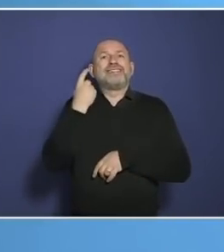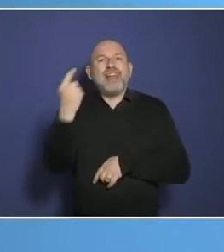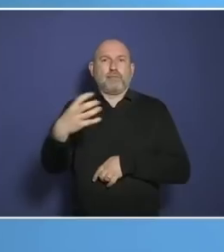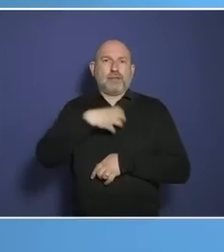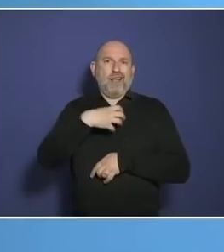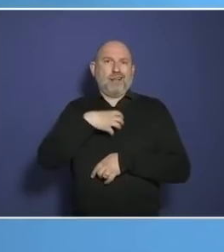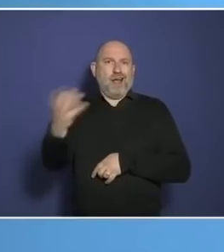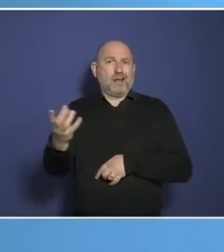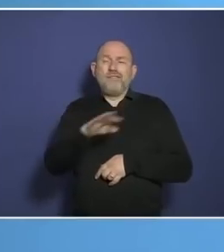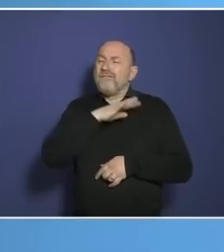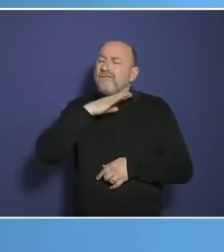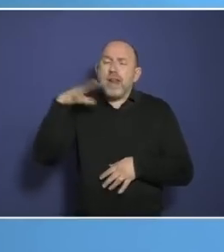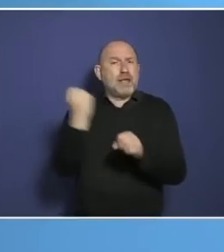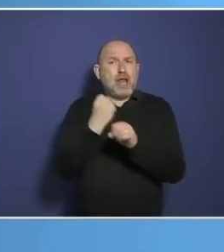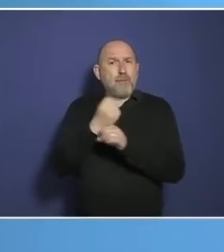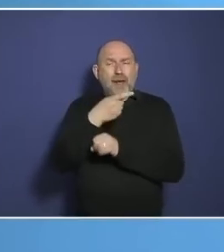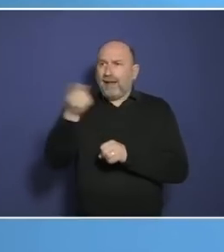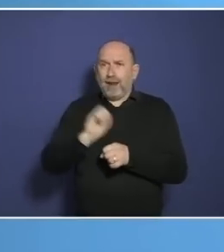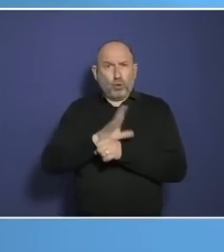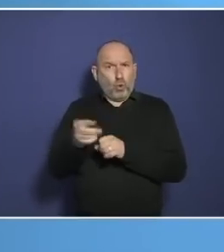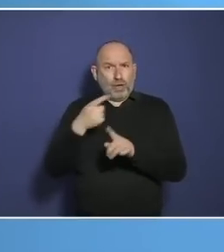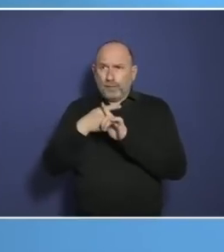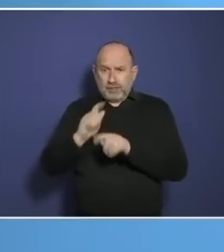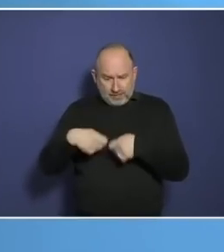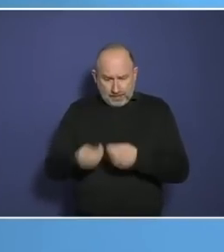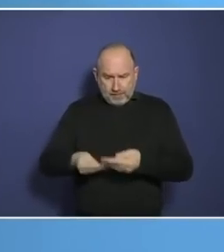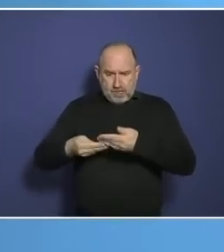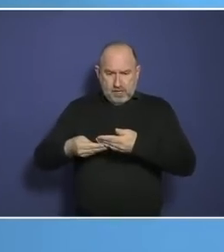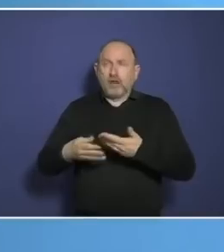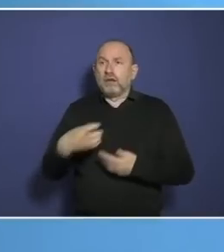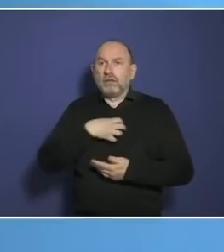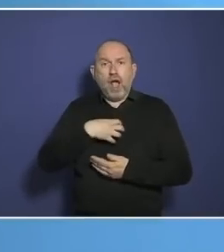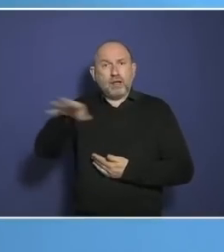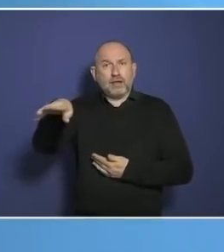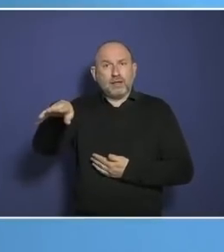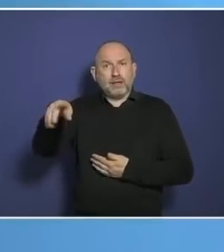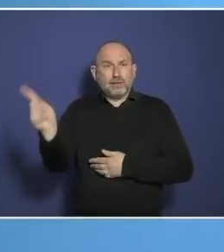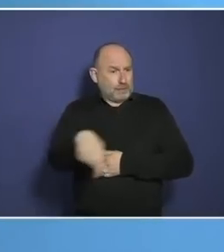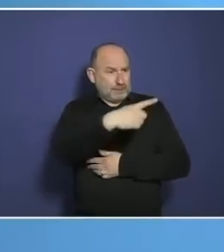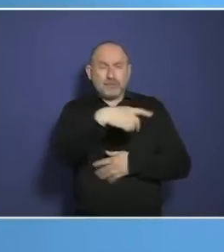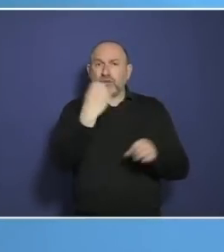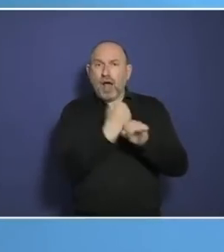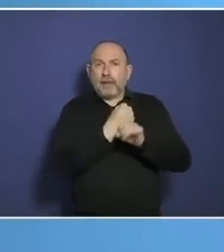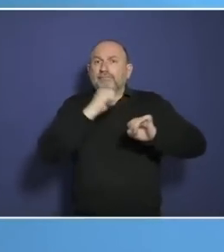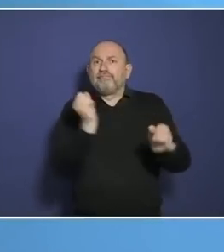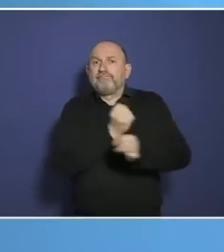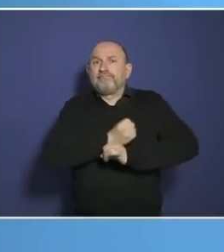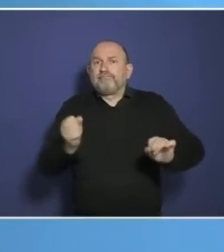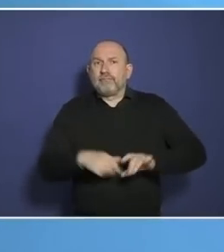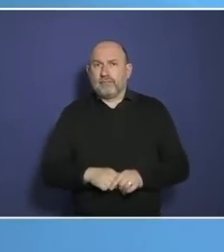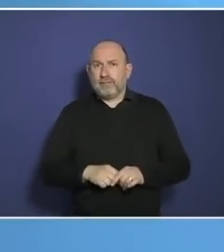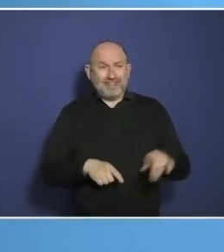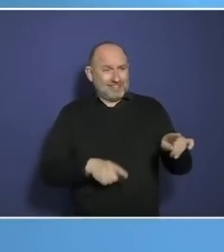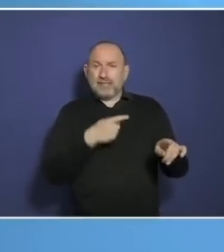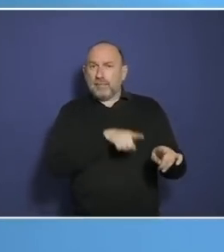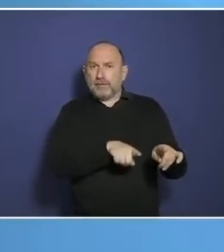Mitarbeiterinnen und Mitarbeiter sind Corona-positiv, viele sind krank und damit nicht arbeitsfähig. Ja, und hier beißt sich die Katze in den